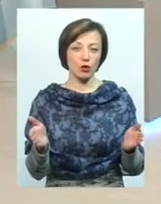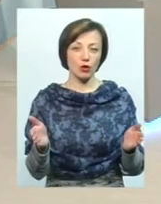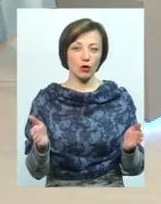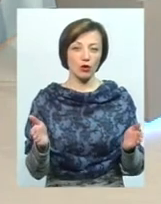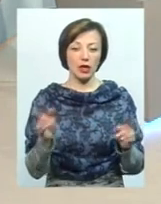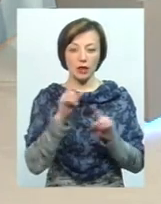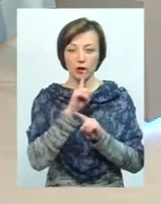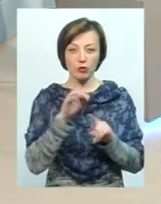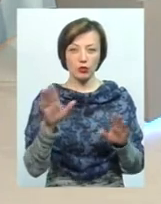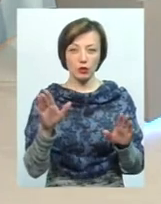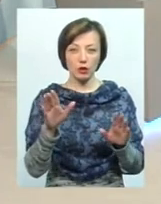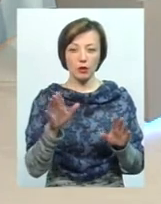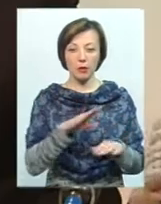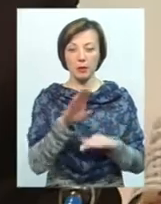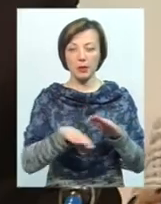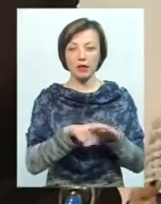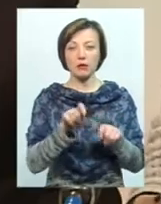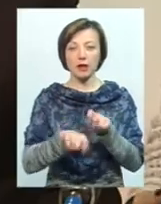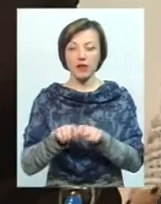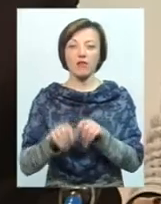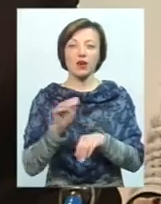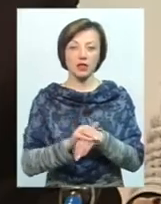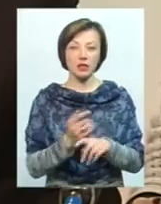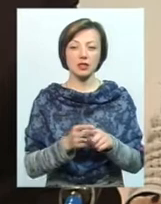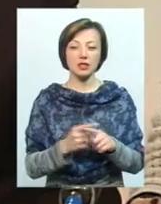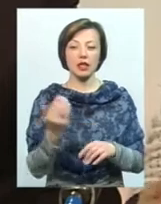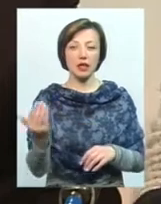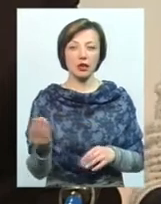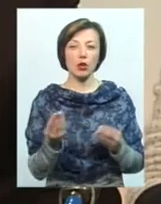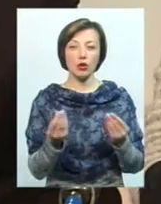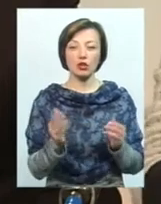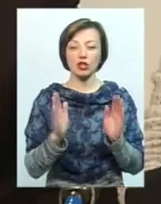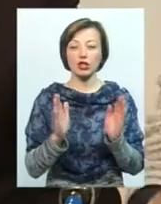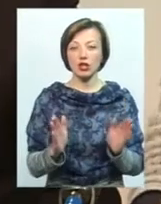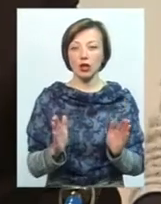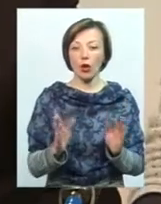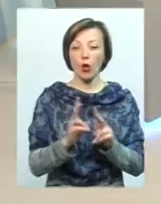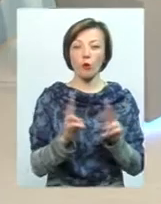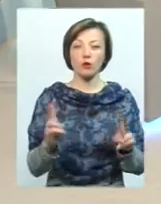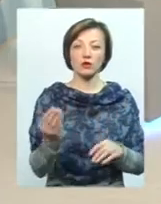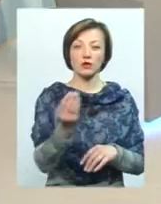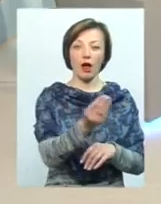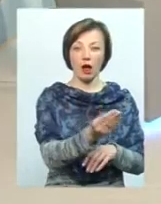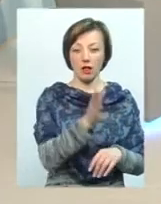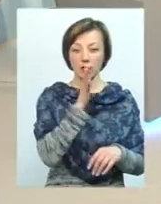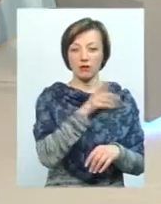ну, не буде підлягати під перевірку. Все рівно, фактично, це їхні кошти. Ну, лише вони там їх комусь дали